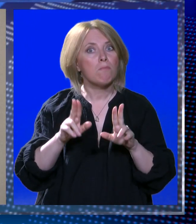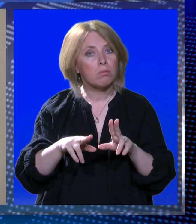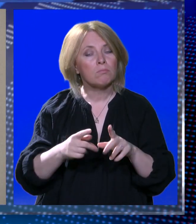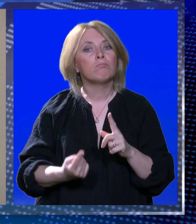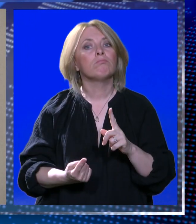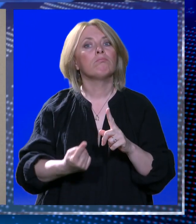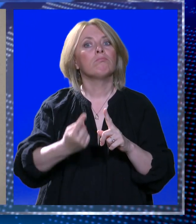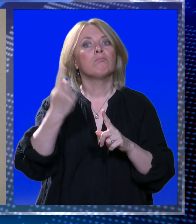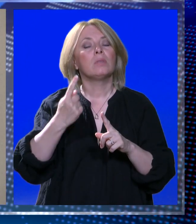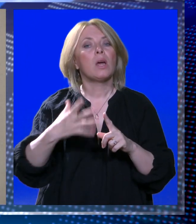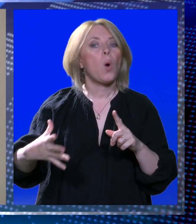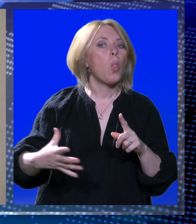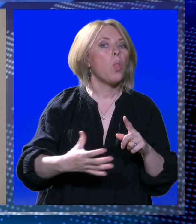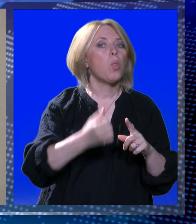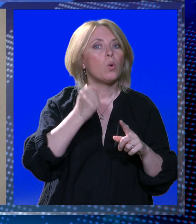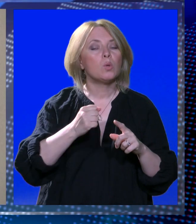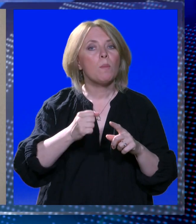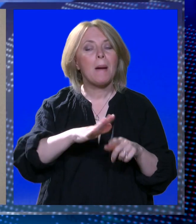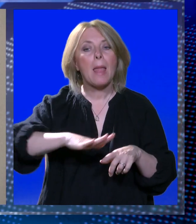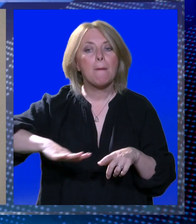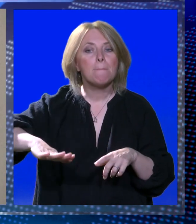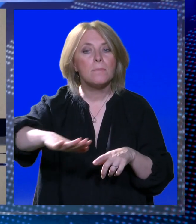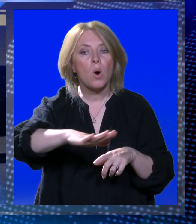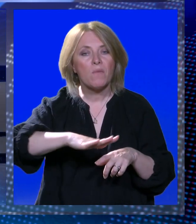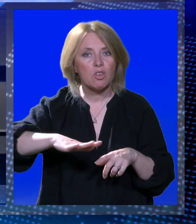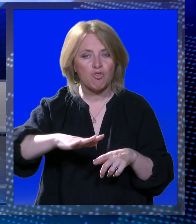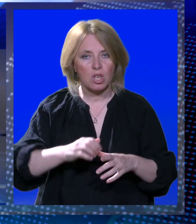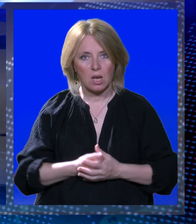30 dana pa onda vječno, dakle velkom, ko želi.